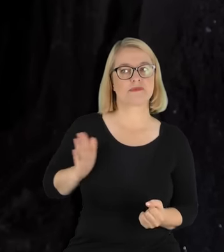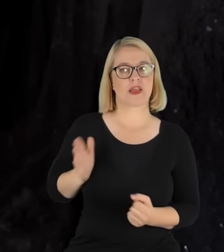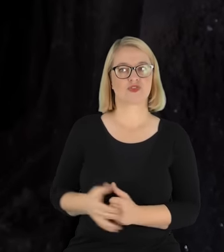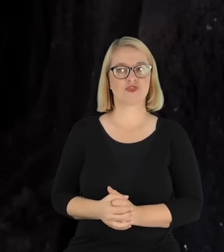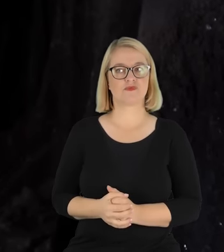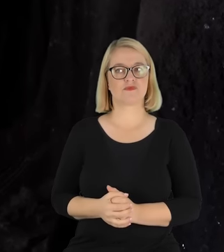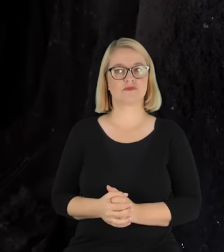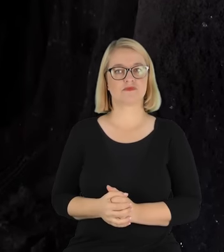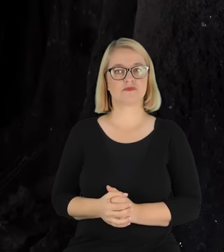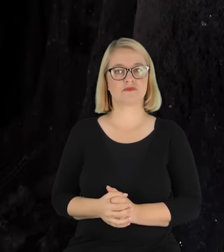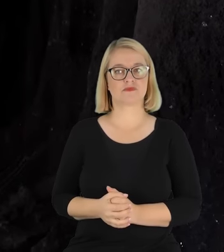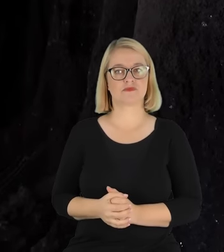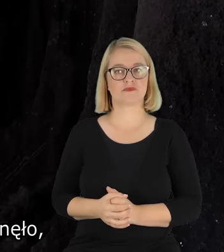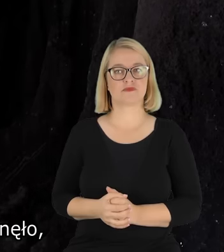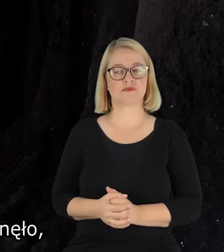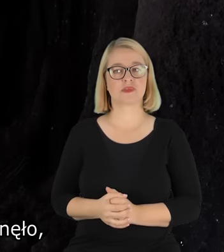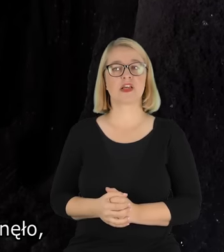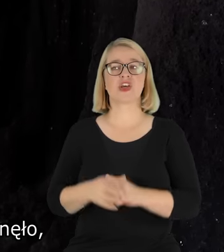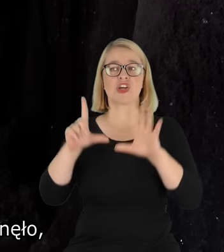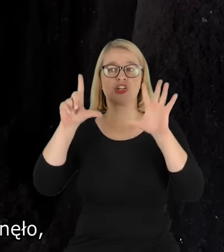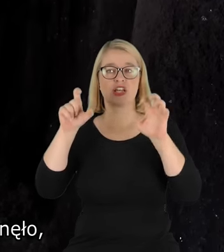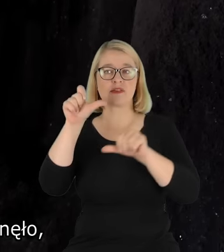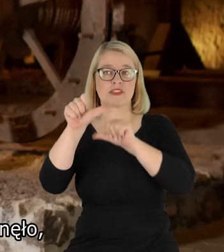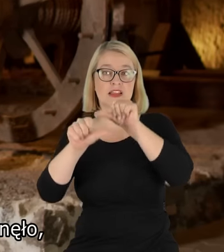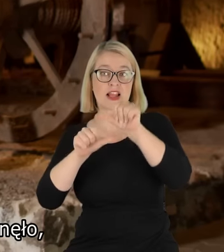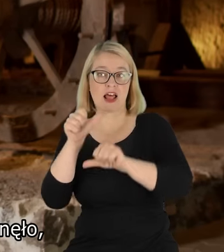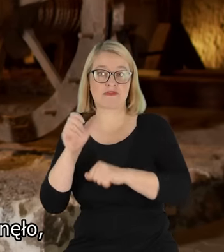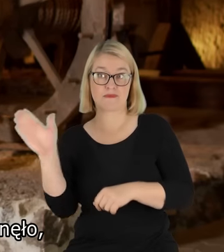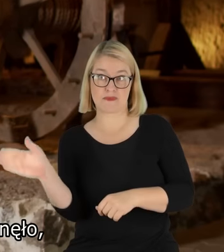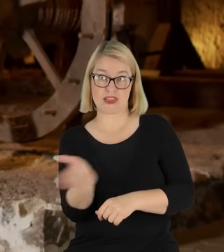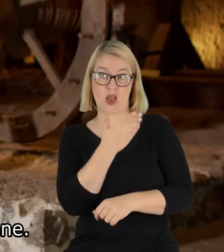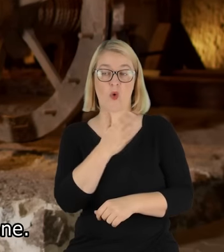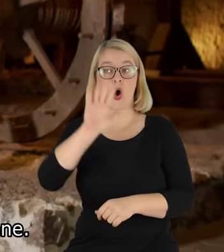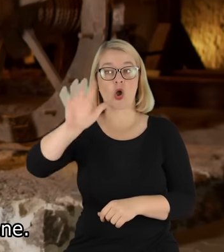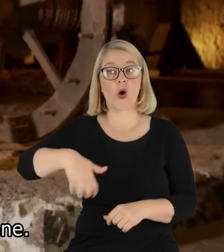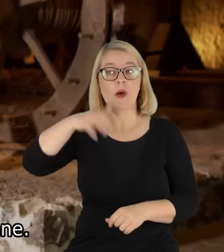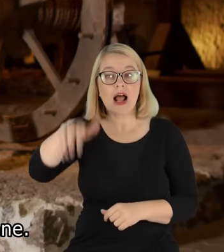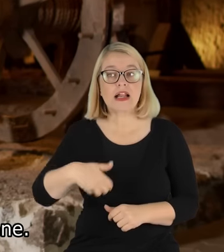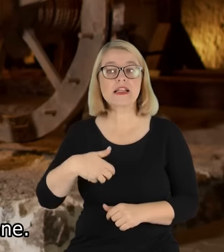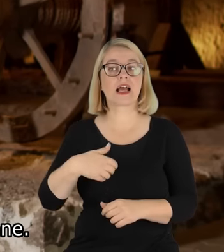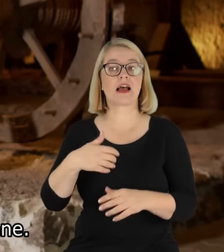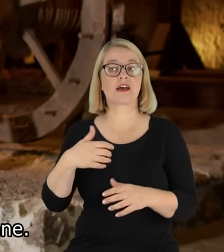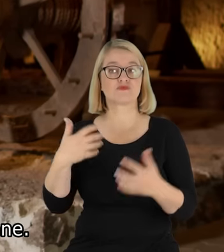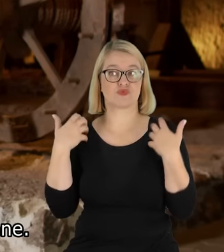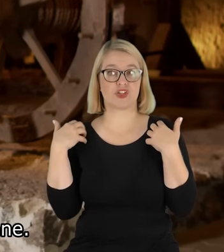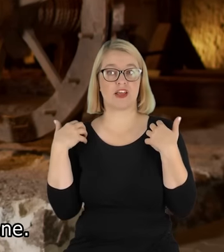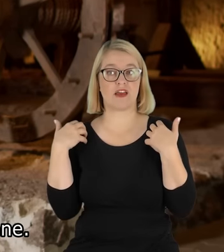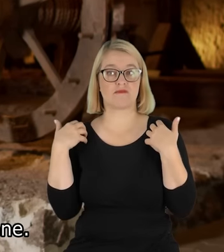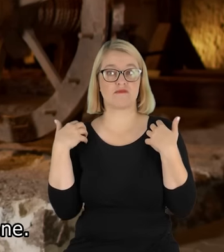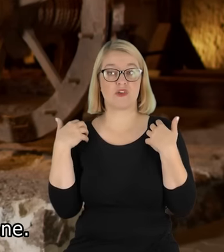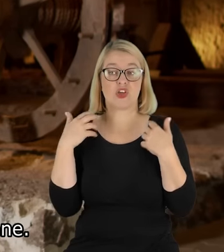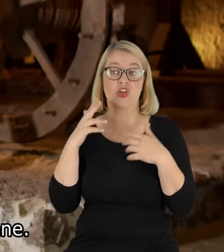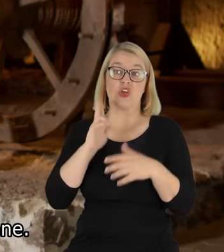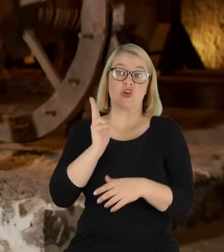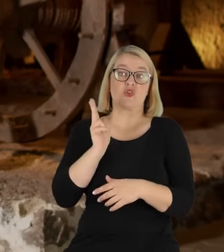700 lat, powiedzmy sobie, minęło, jak istnieje kopalnia i to by pozostało